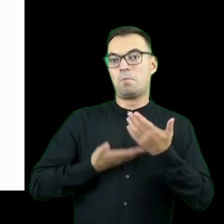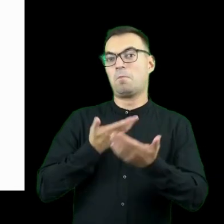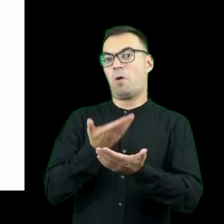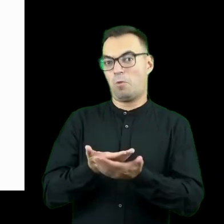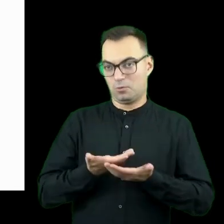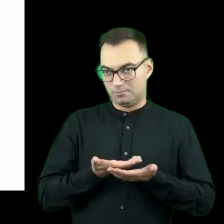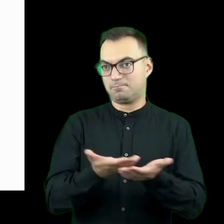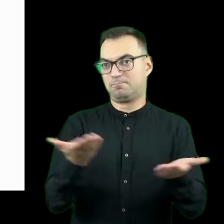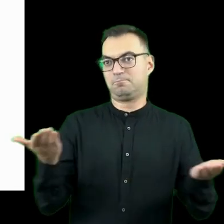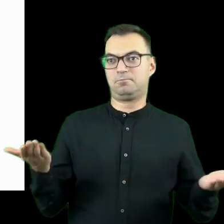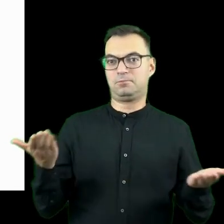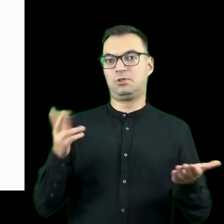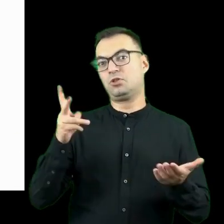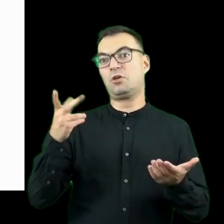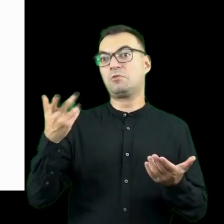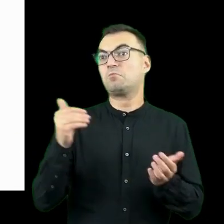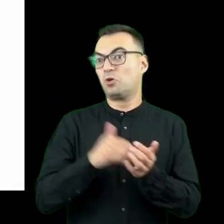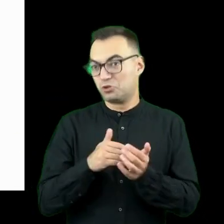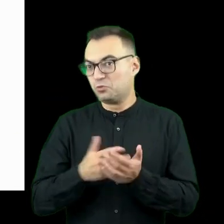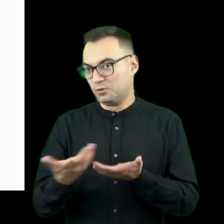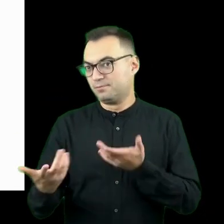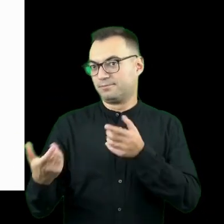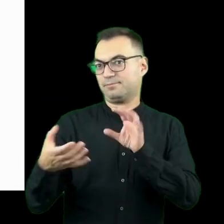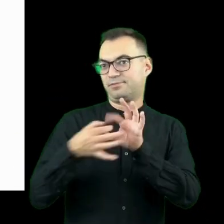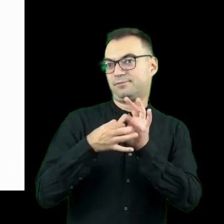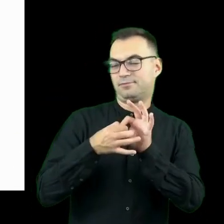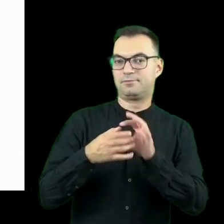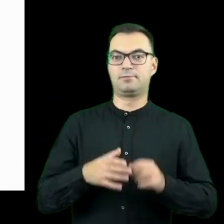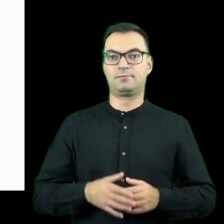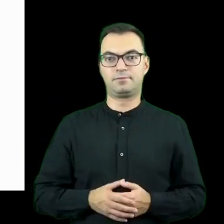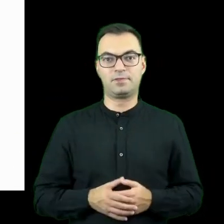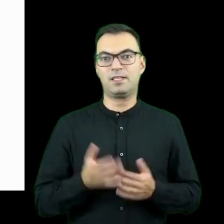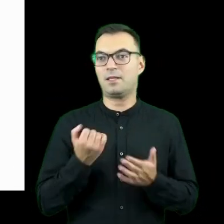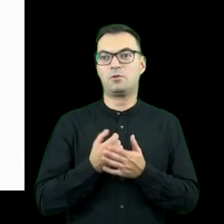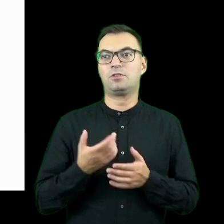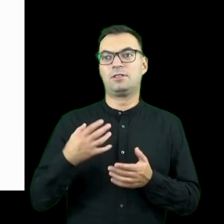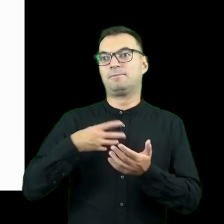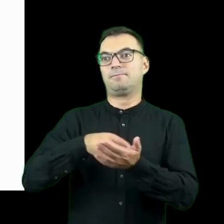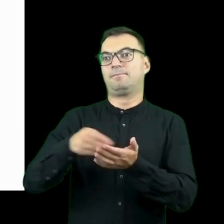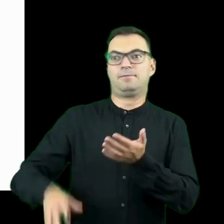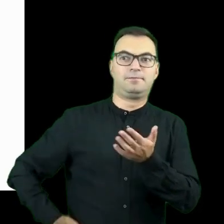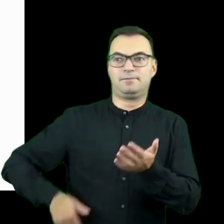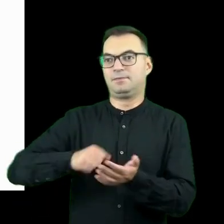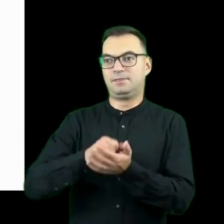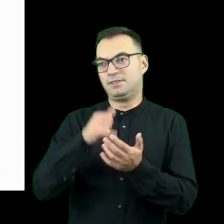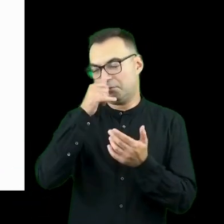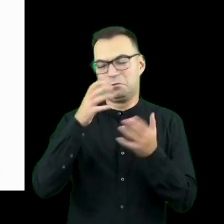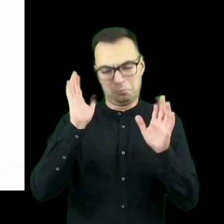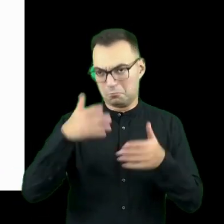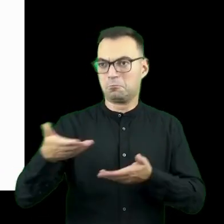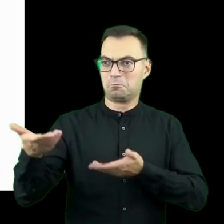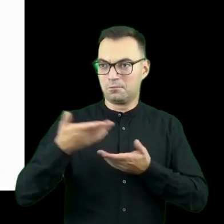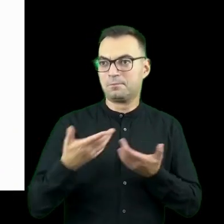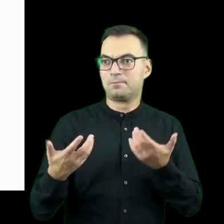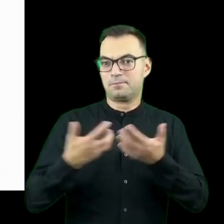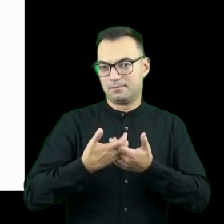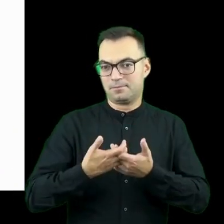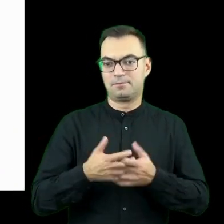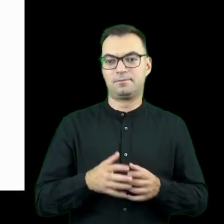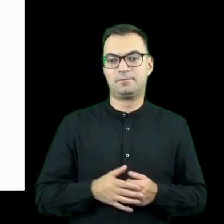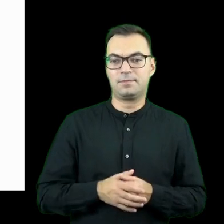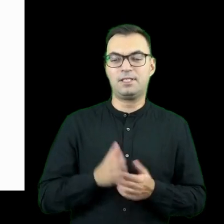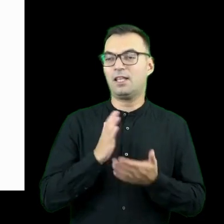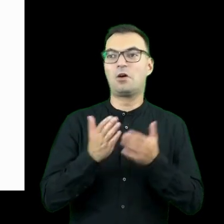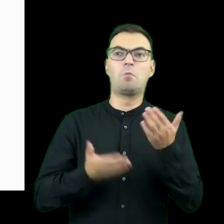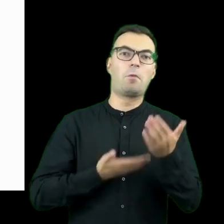zaoferować to coś, co posiada komuś, kto potrzebuje, a niekoniecznie w sposób komercyjny jest w stanie skorzystać z tego. Więc jakby zaczęto nie tylko oferować